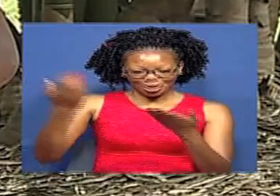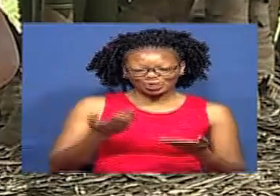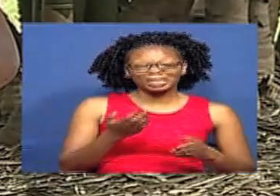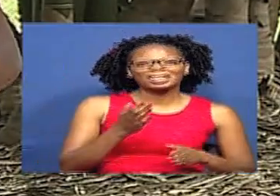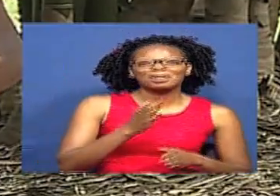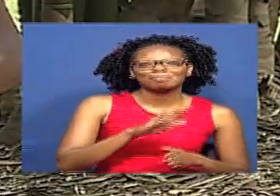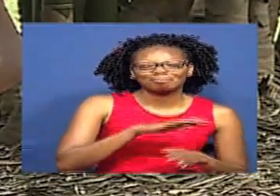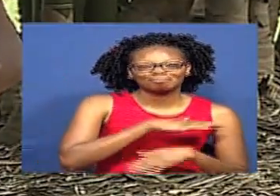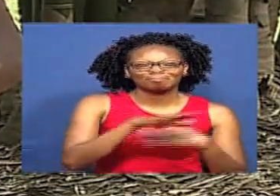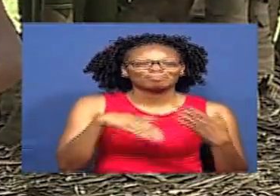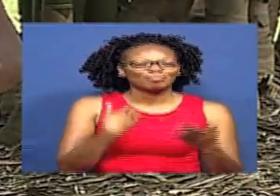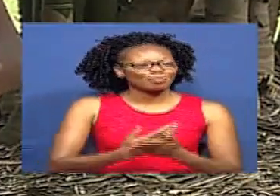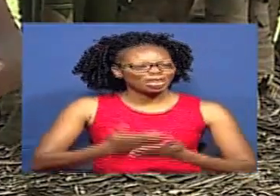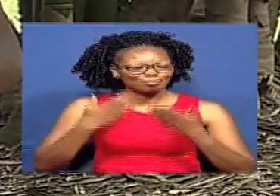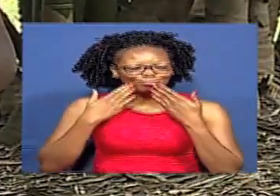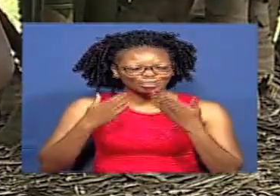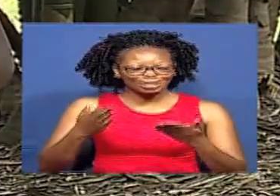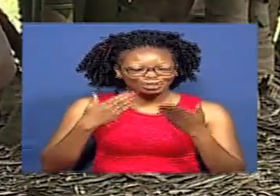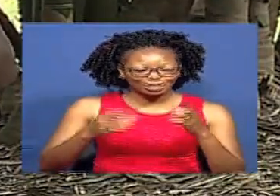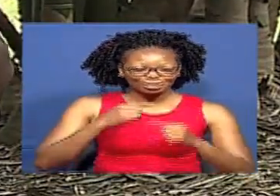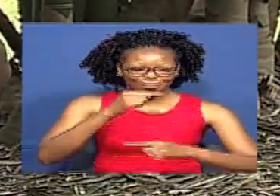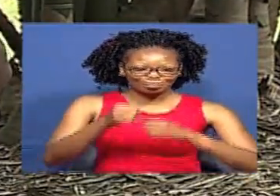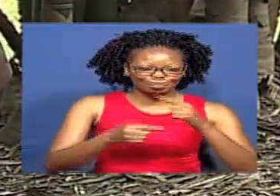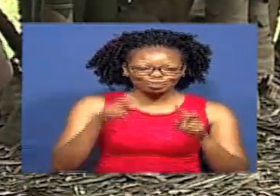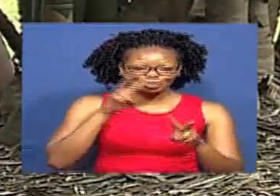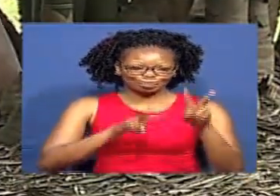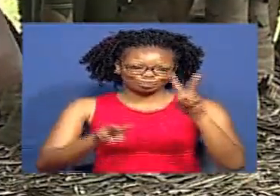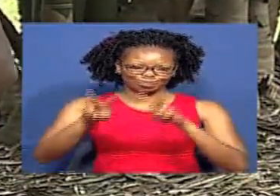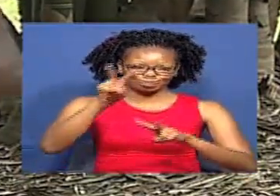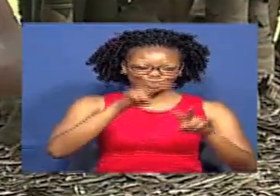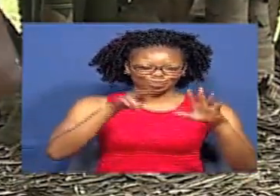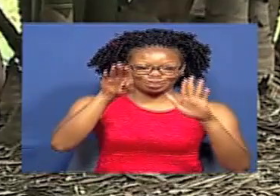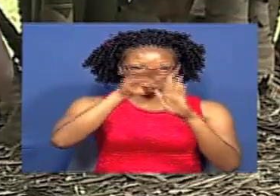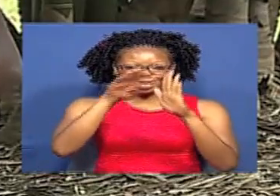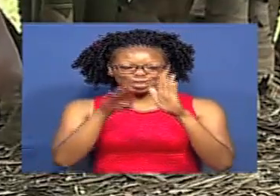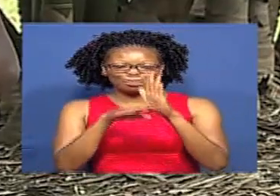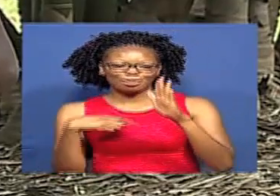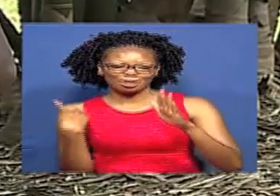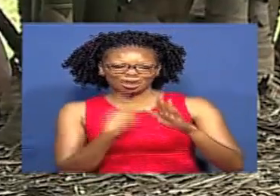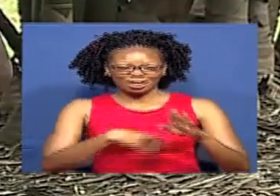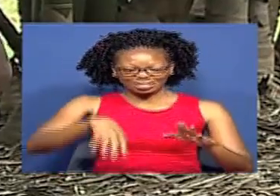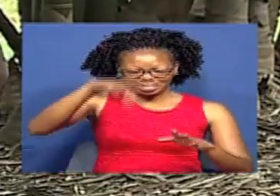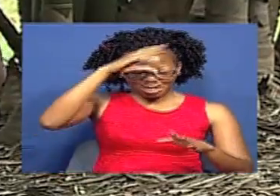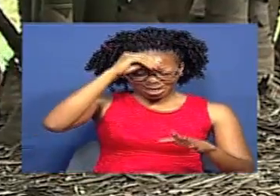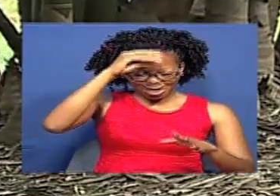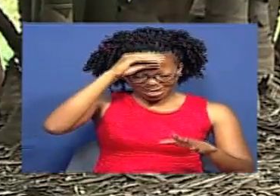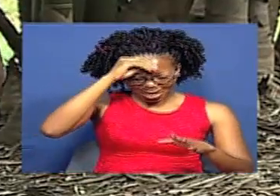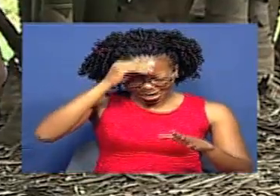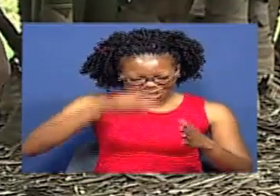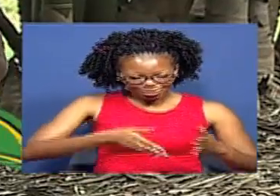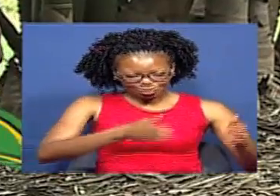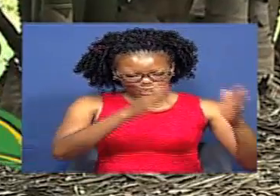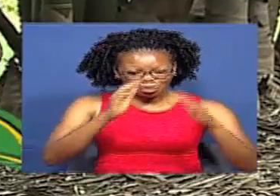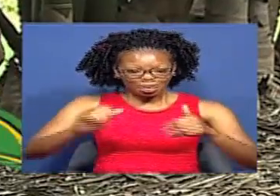Karibu tena mpenzi mtathamaji na asante kuendelea kutazama kipindi chako chamkulima tulimishane kusu kilimo